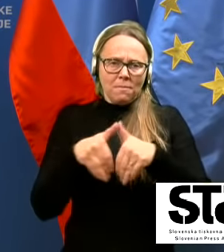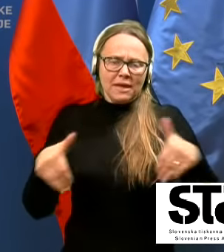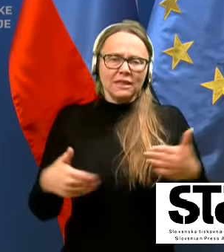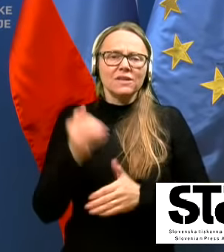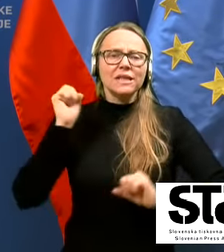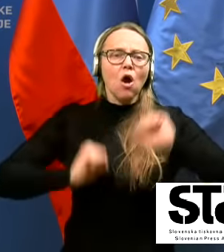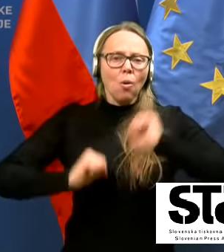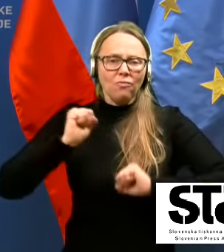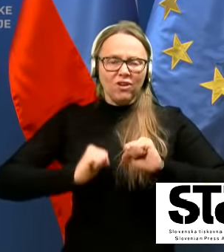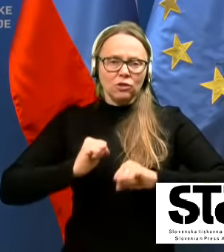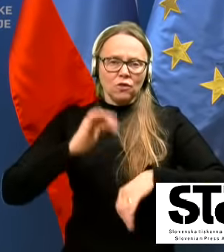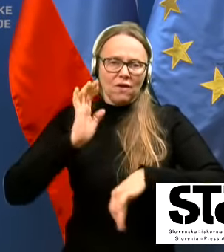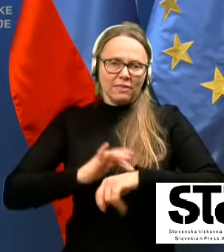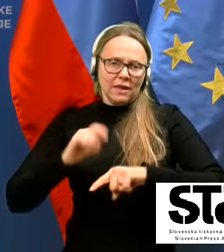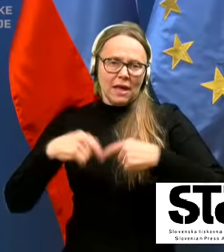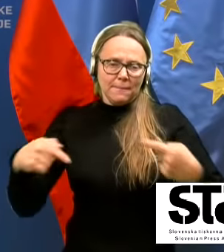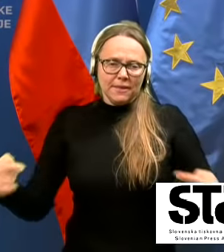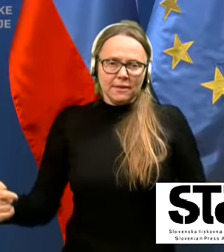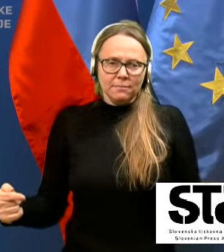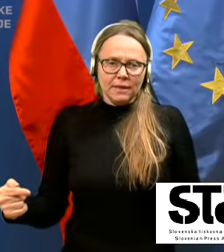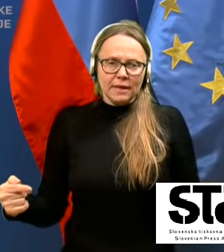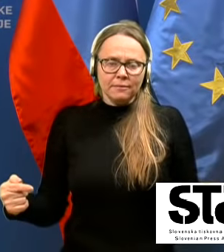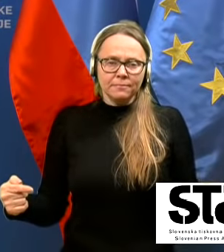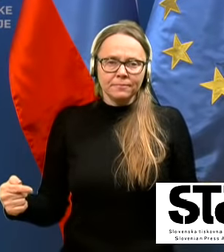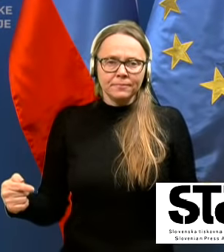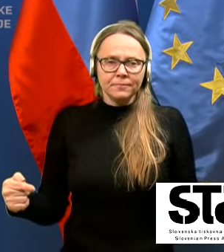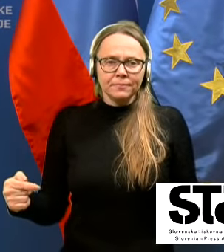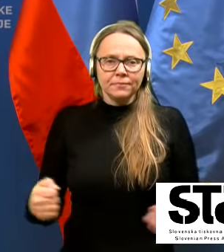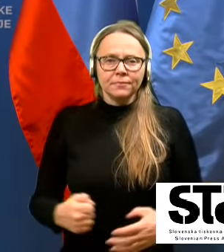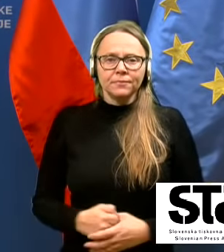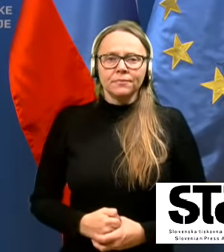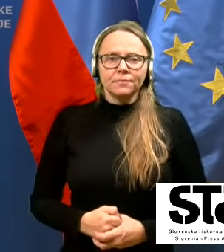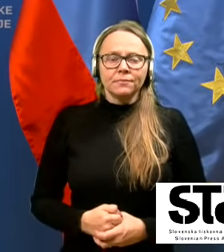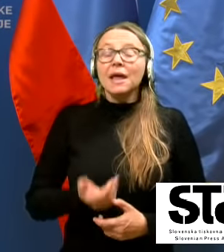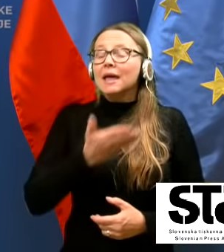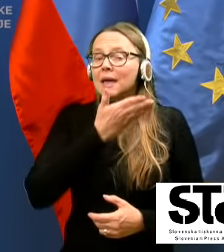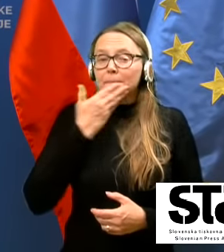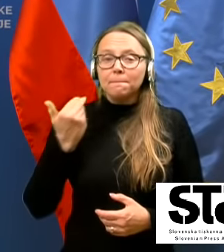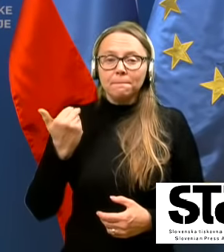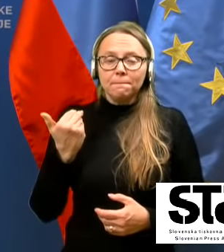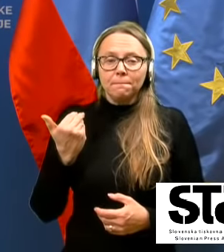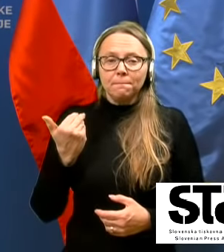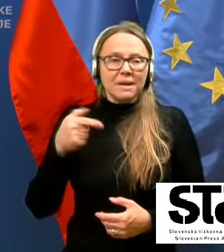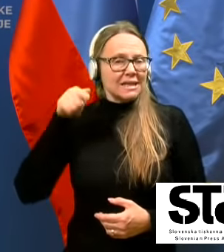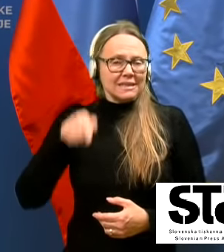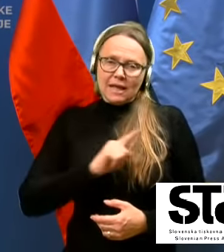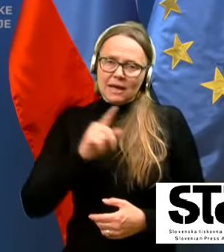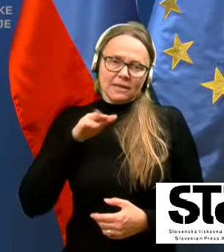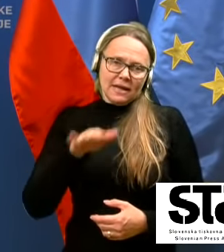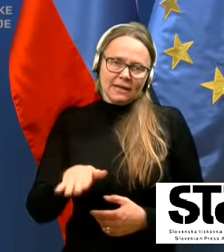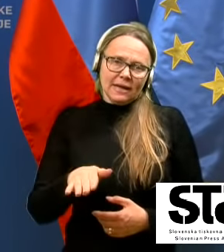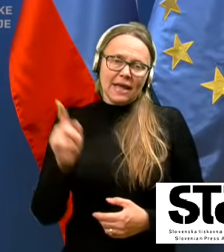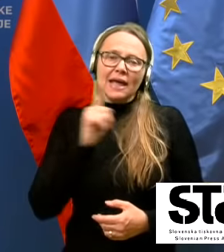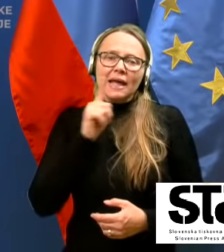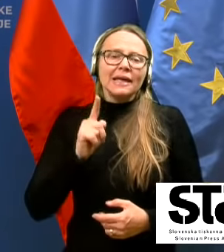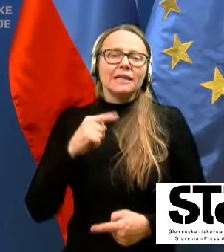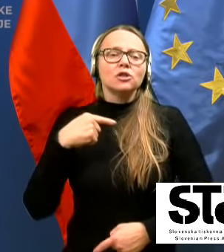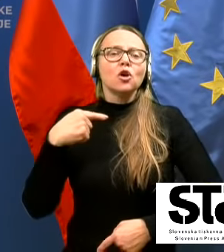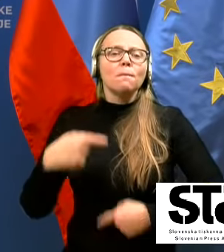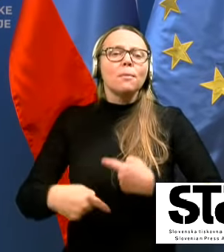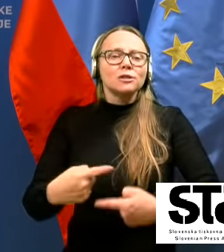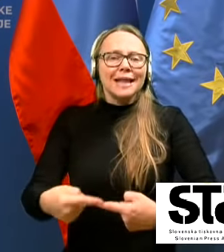obladovanje epidemije, ker pač brez tega ne gre in so posledice,